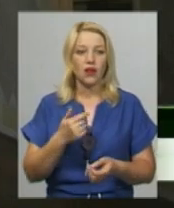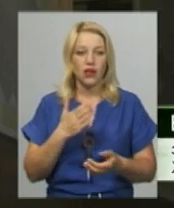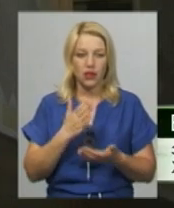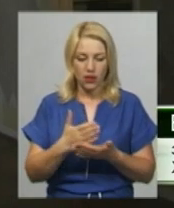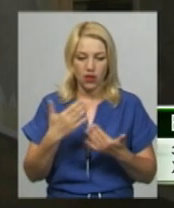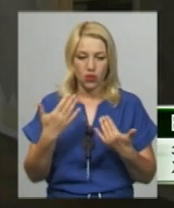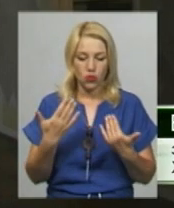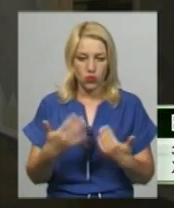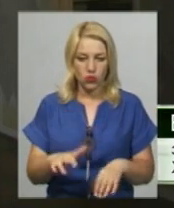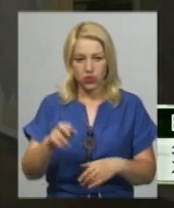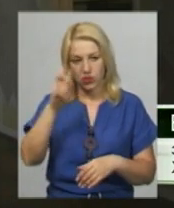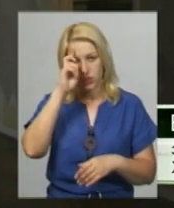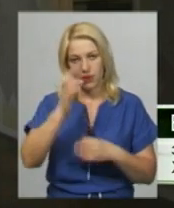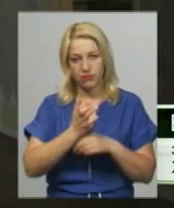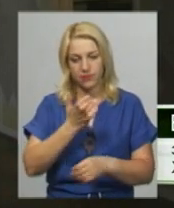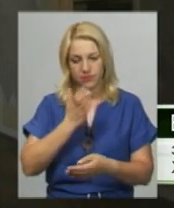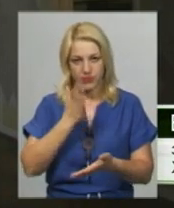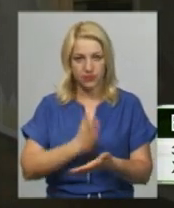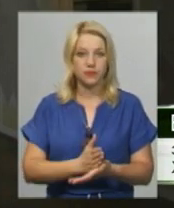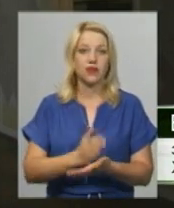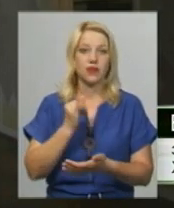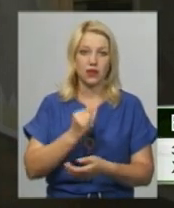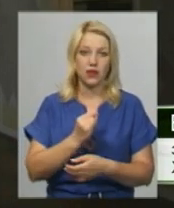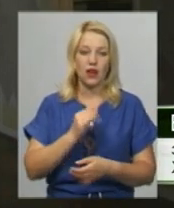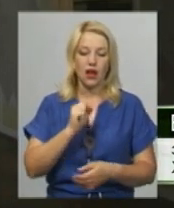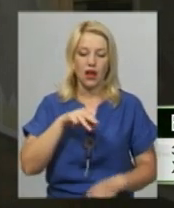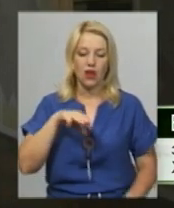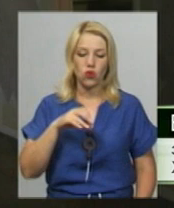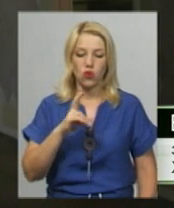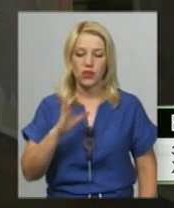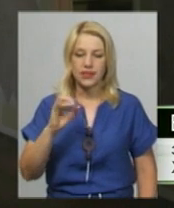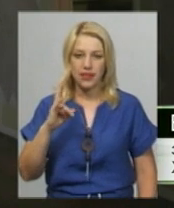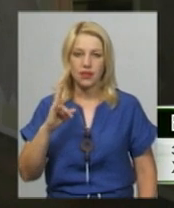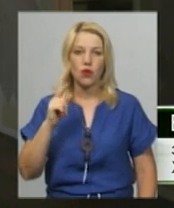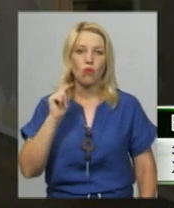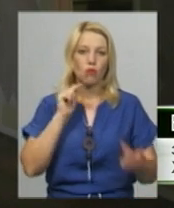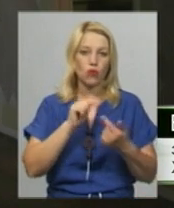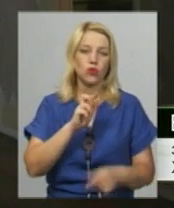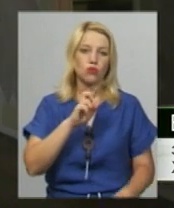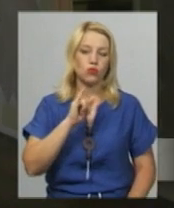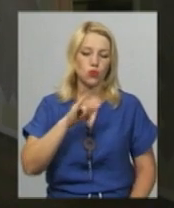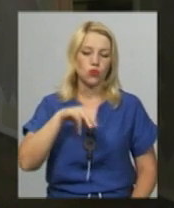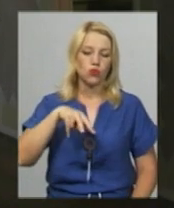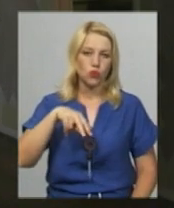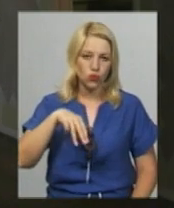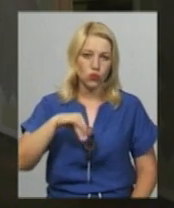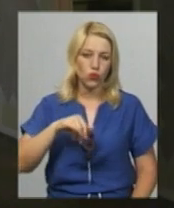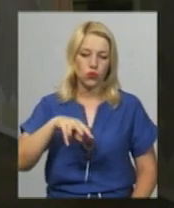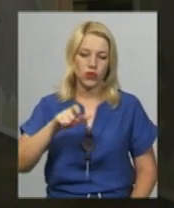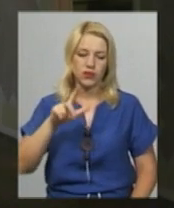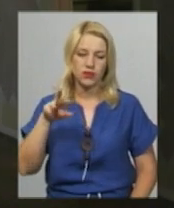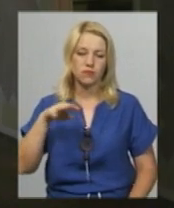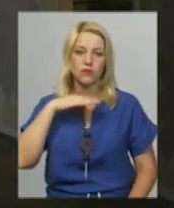державні поставки, у нас є анатоксин протиоботуліністичний. А він в достатній кількості? В достатній,